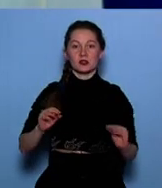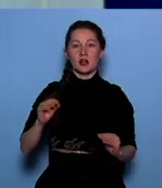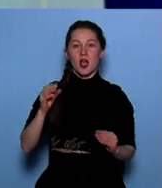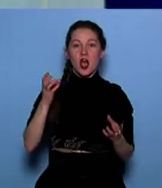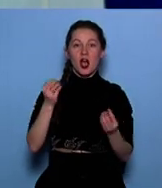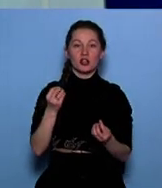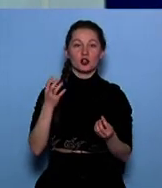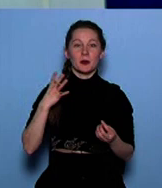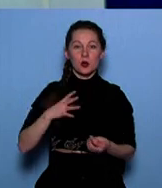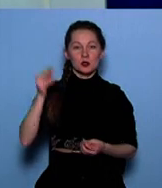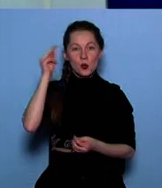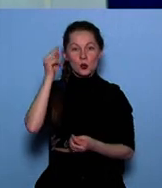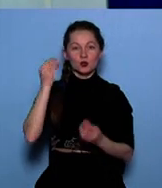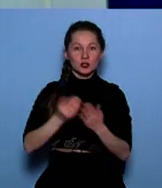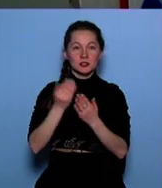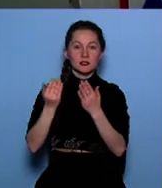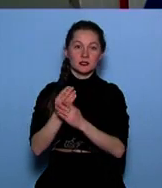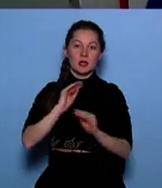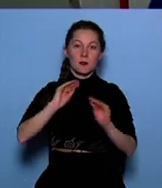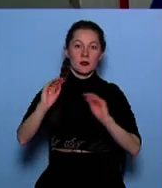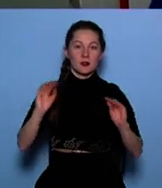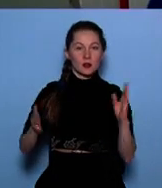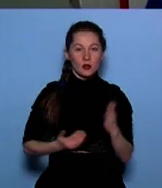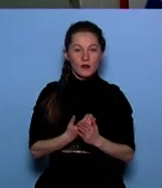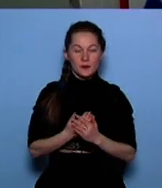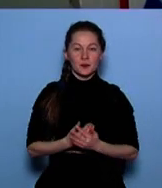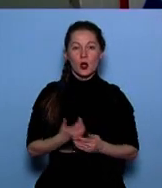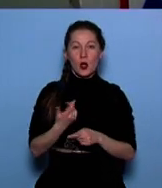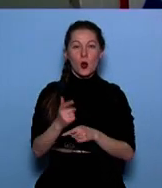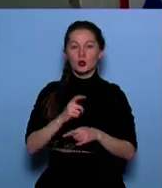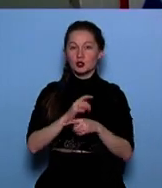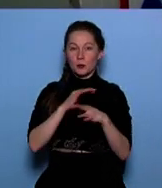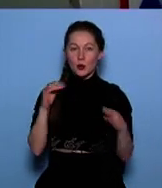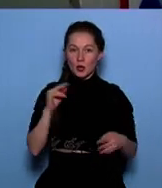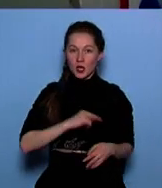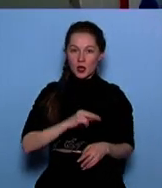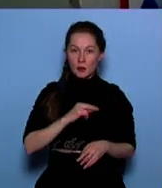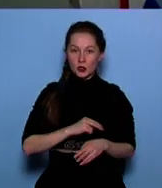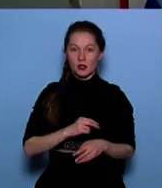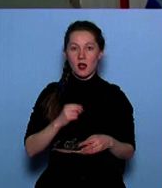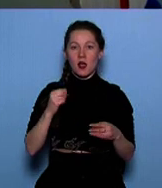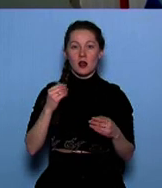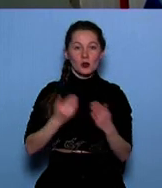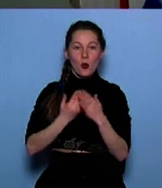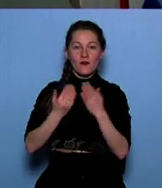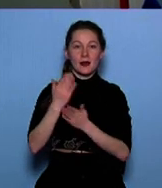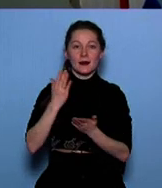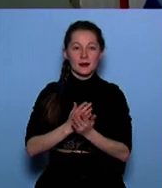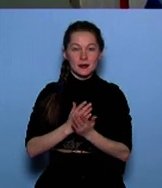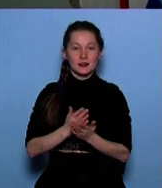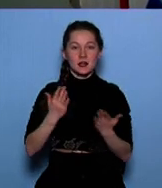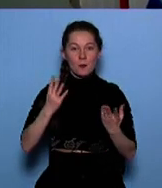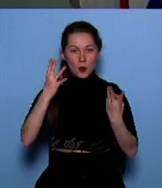и постоянно учиться. Станция меняется. «Очень много работы. Каждый год что-то новое. Модернизация идет